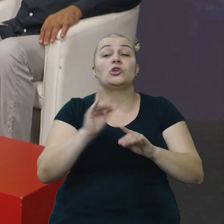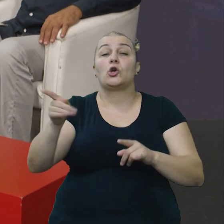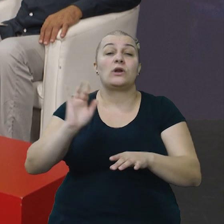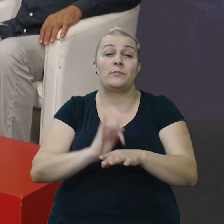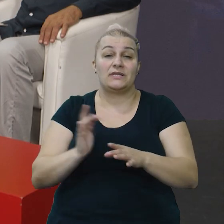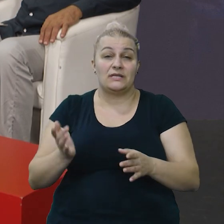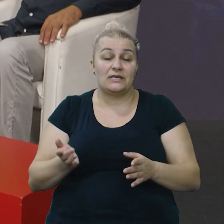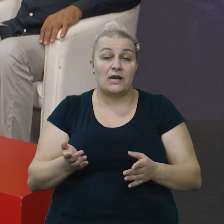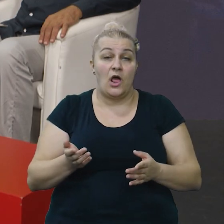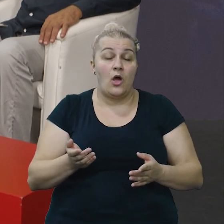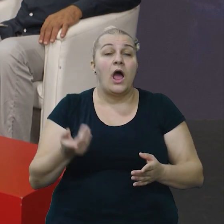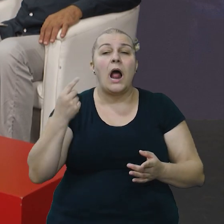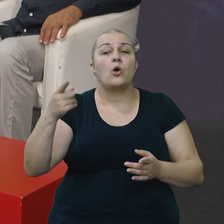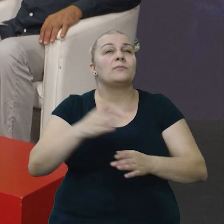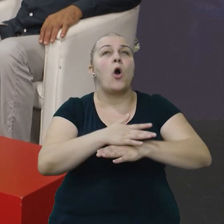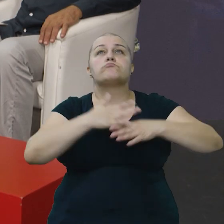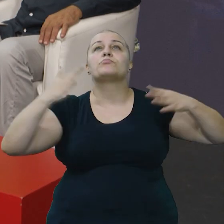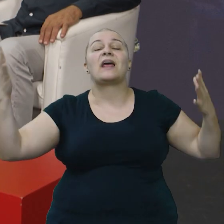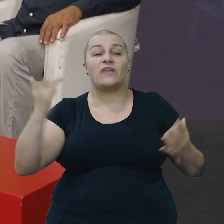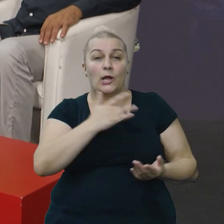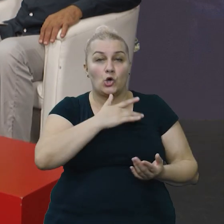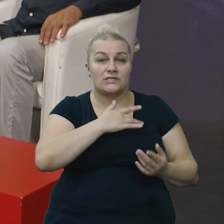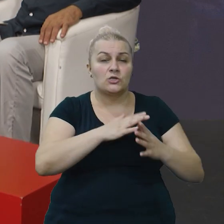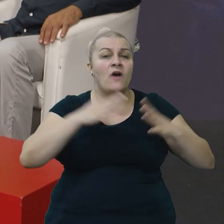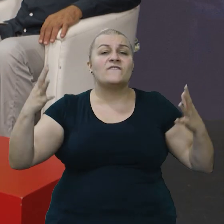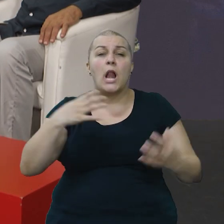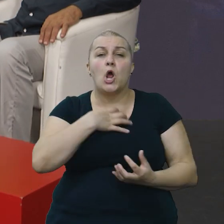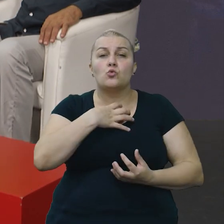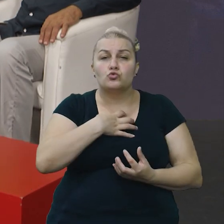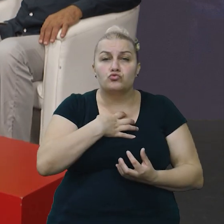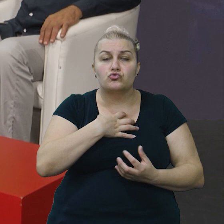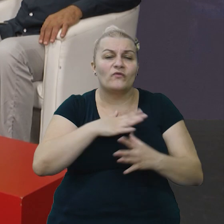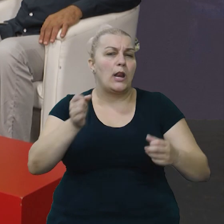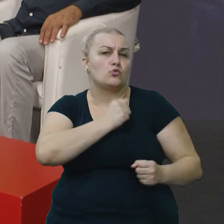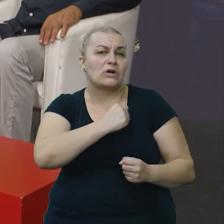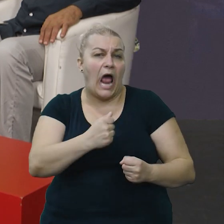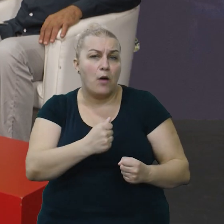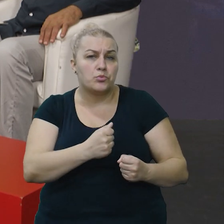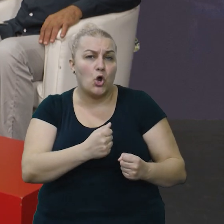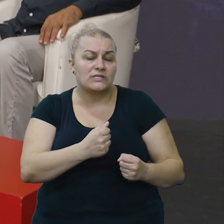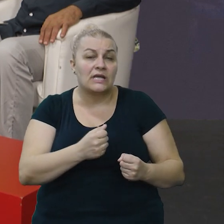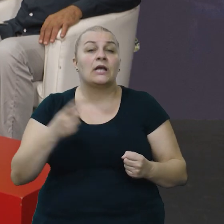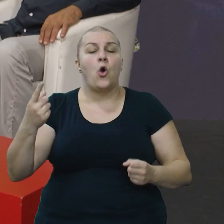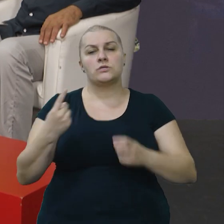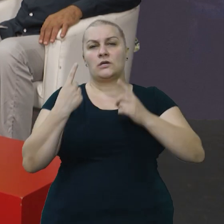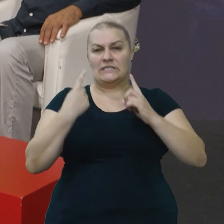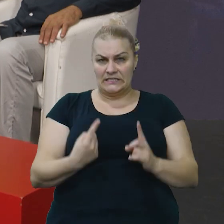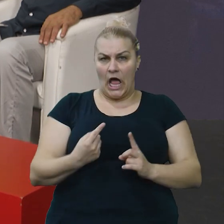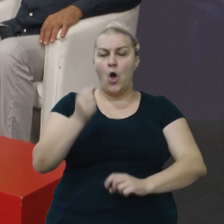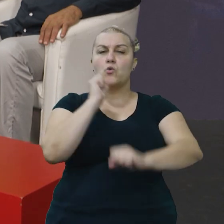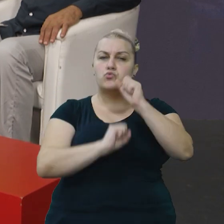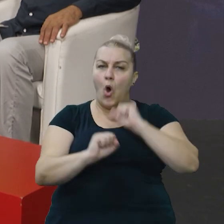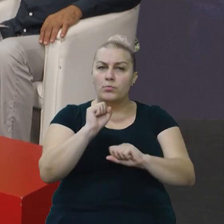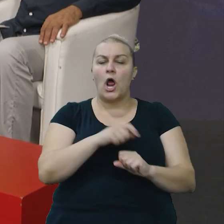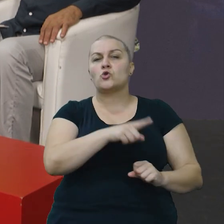spominjao. Ali imao je toliko srce, toliko dušu i toliko hrabrost da je sta u obranu